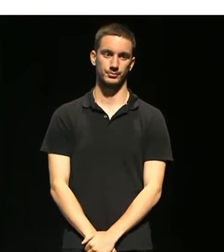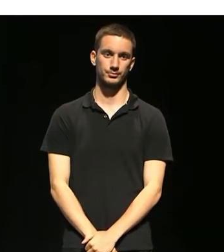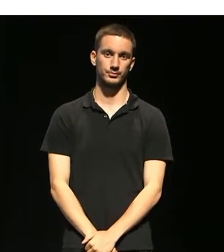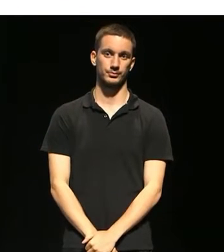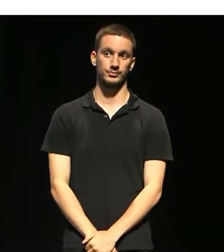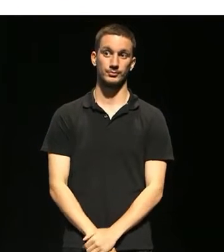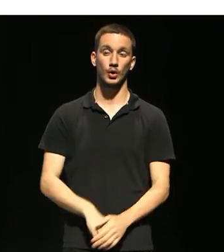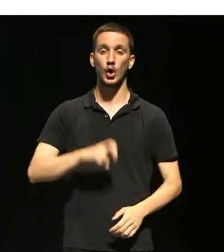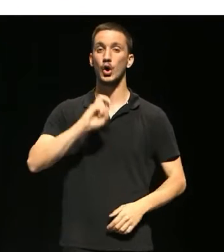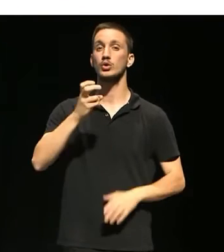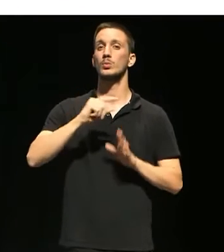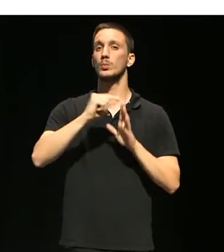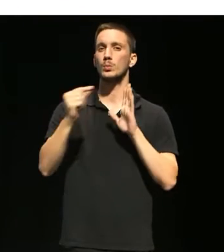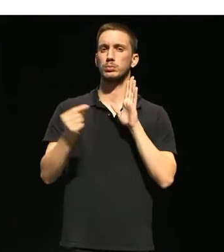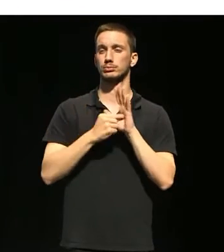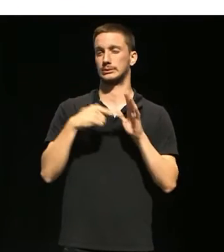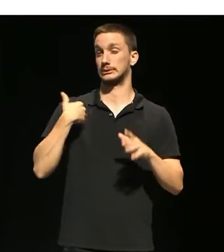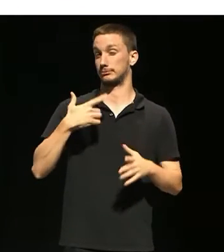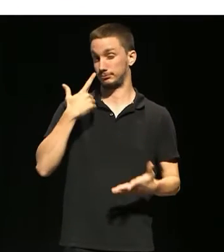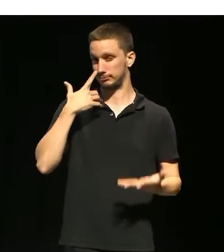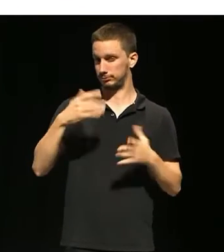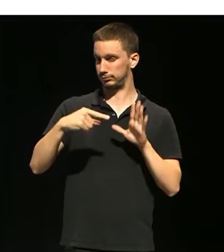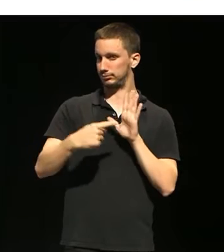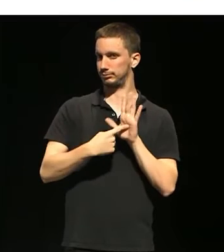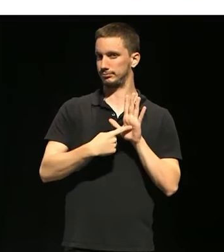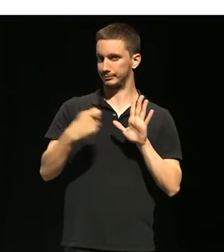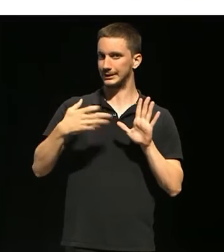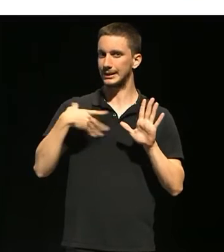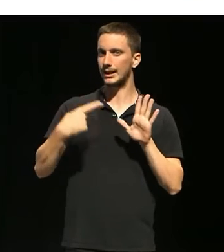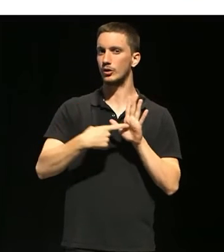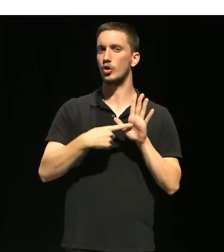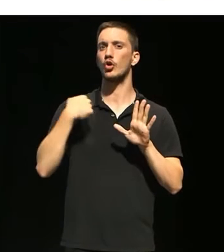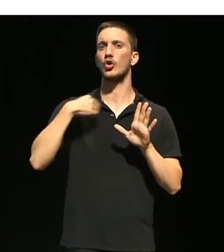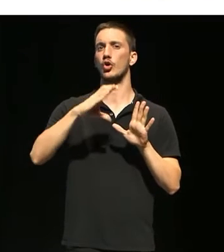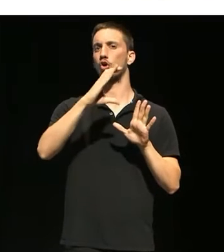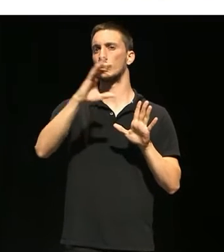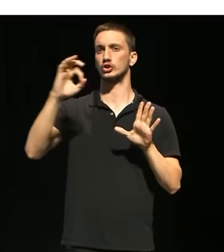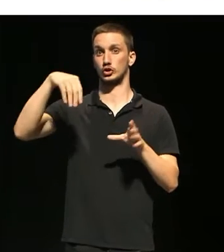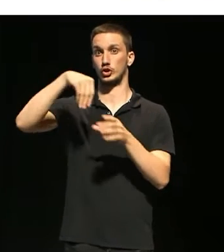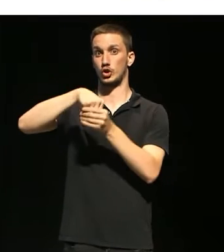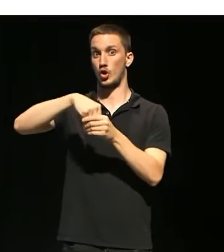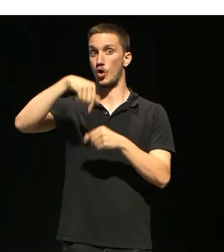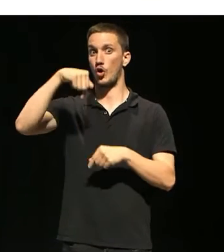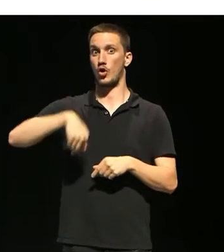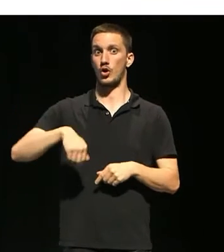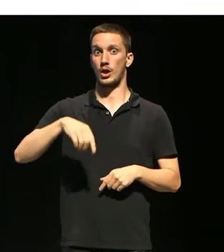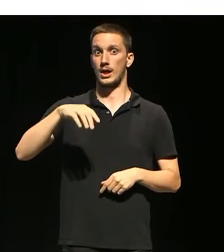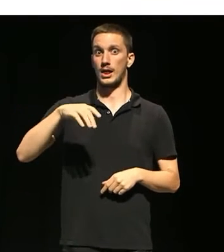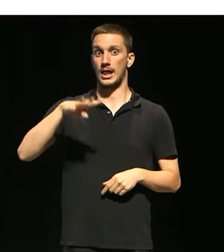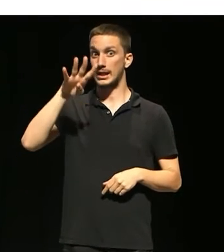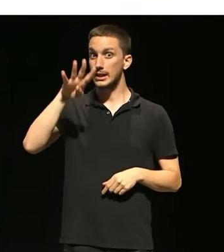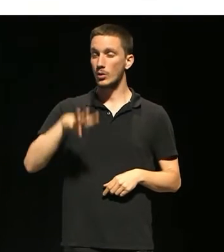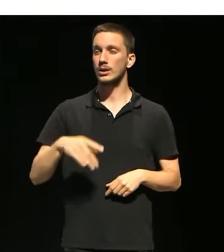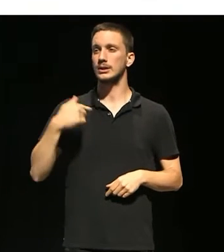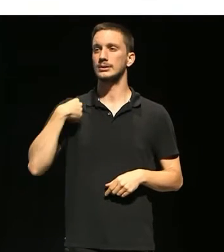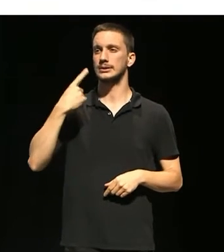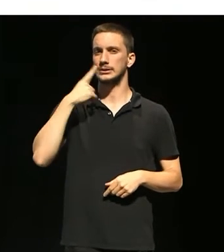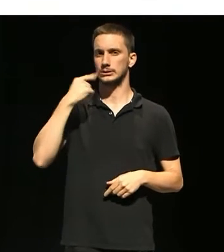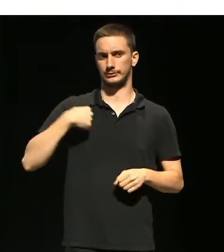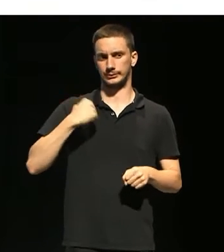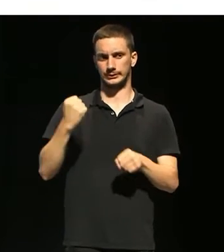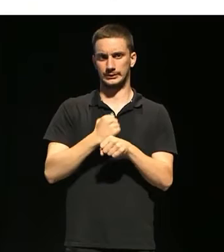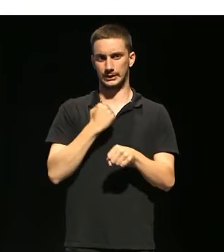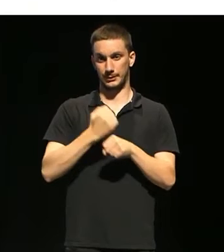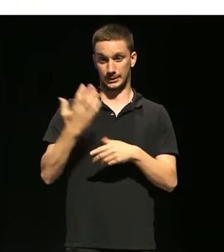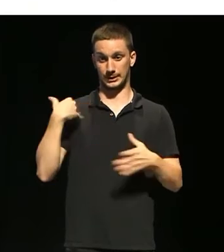Un altre aspecte que volem destacar també és el comportament de comissions obreres durant la pandèmia, que ha sigut titànic, com totes sabem.